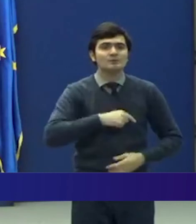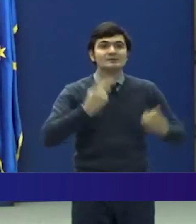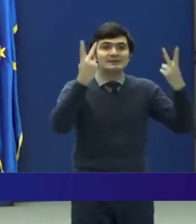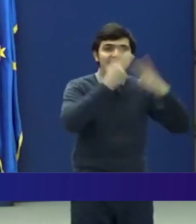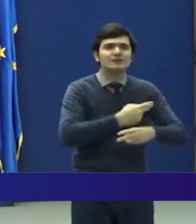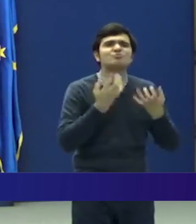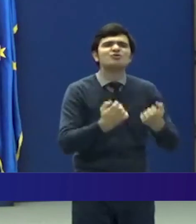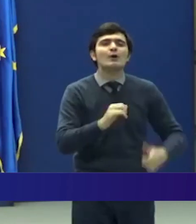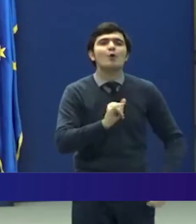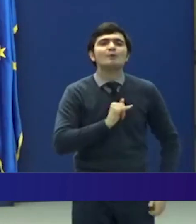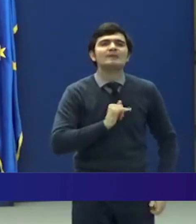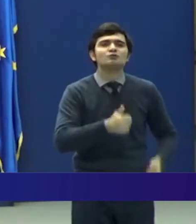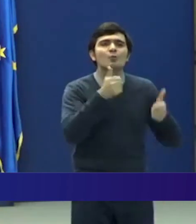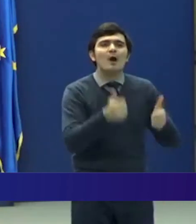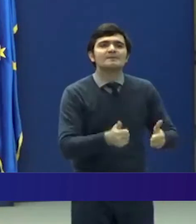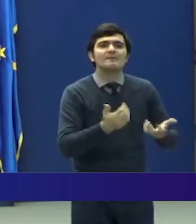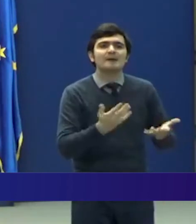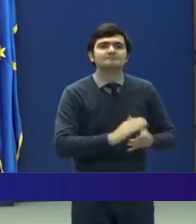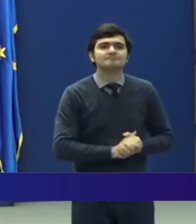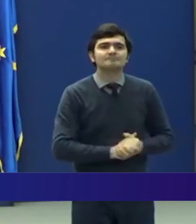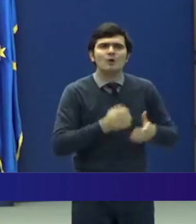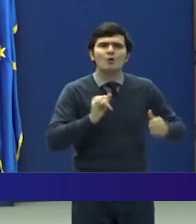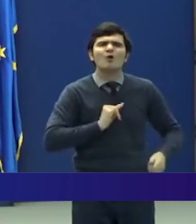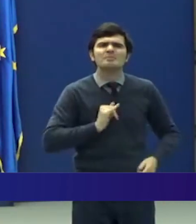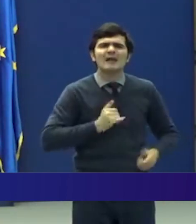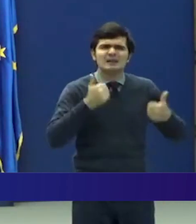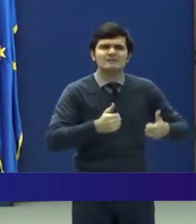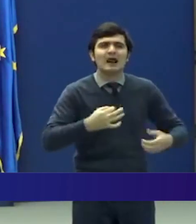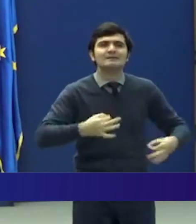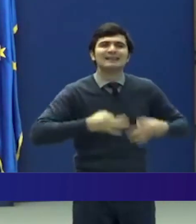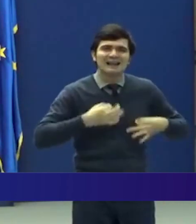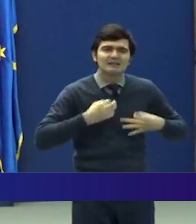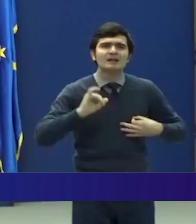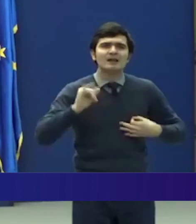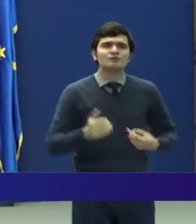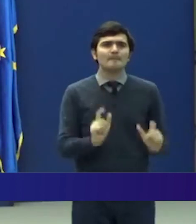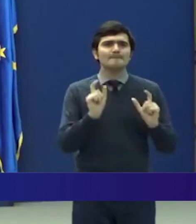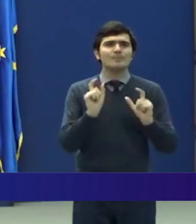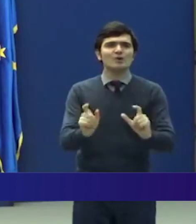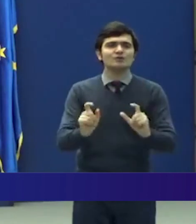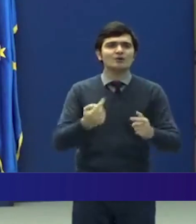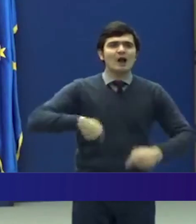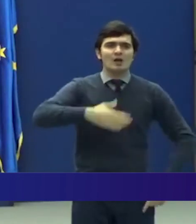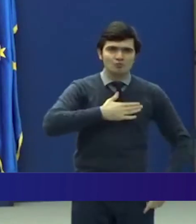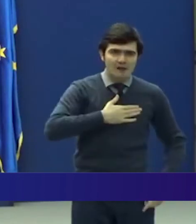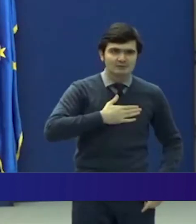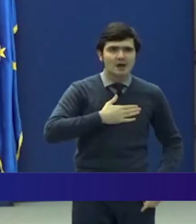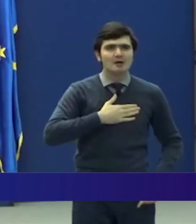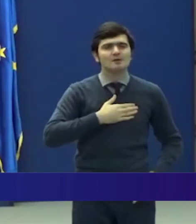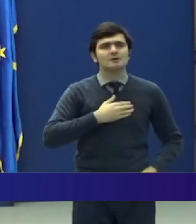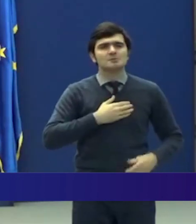ceea ce contează cu adevărat. Sănătatea și protejarea atâta noastră